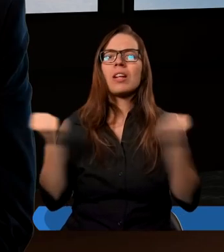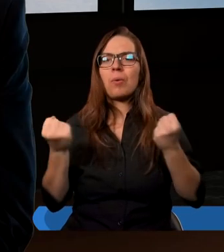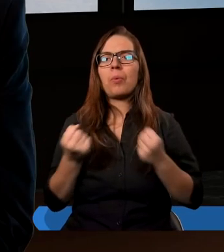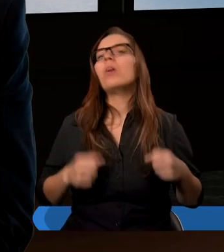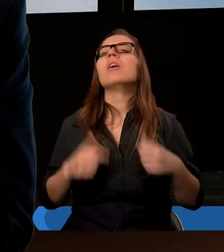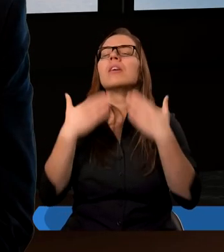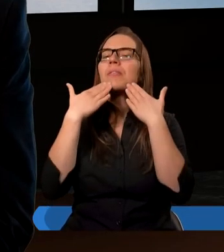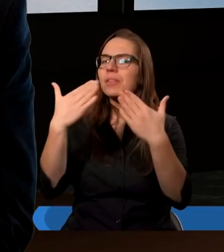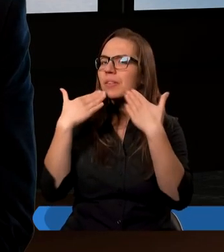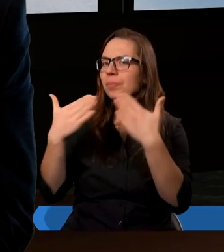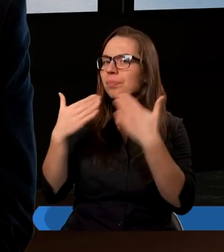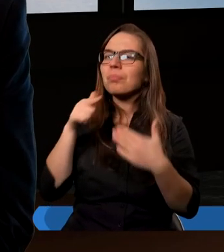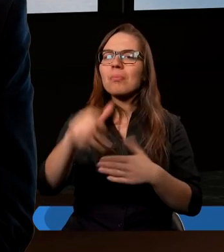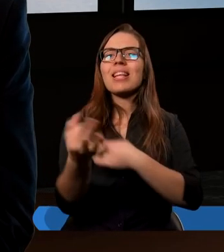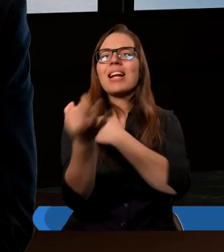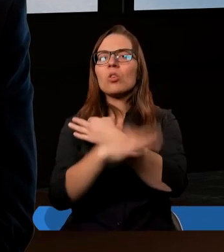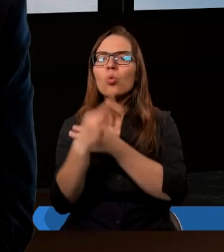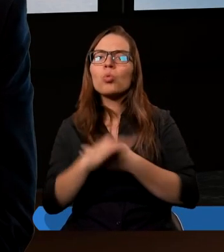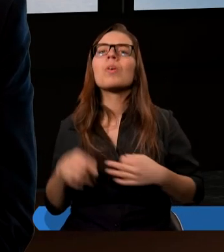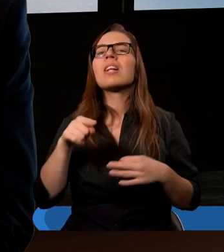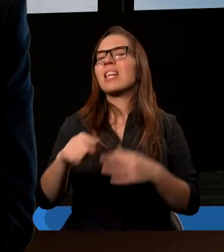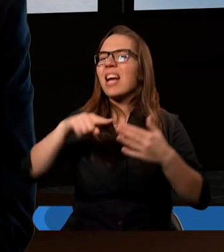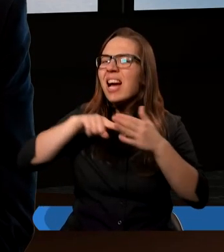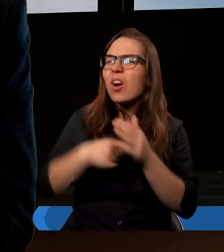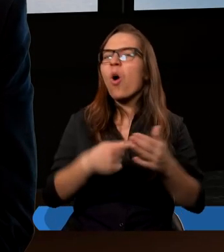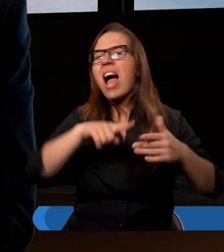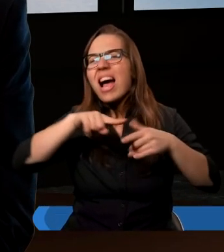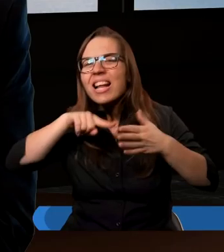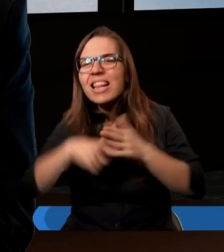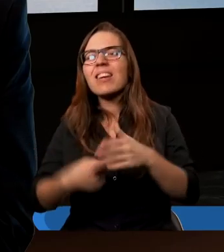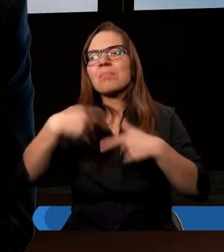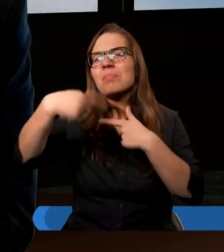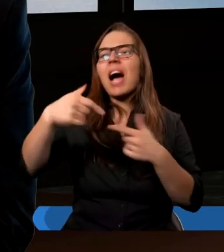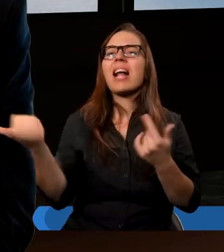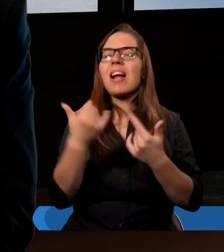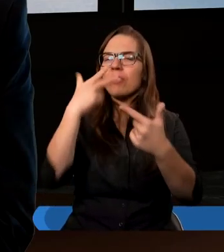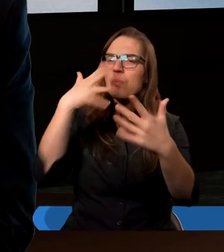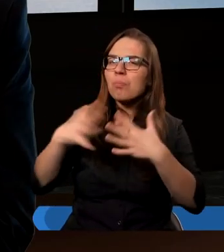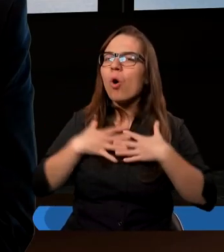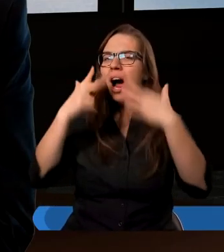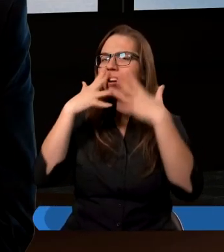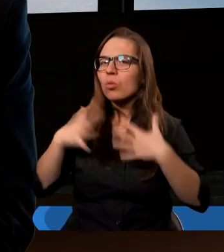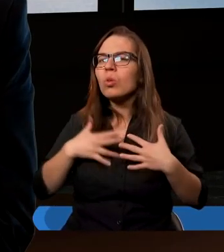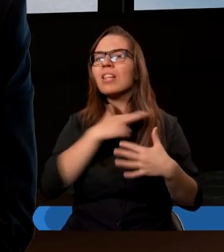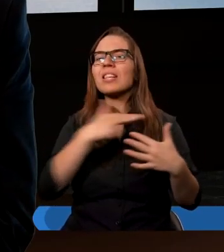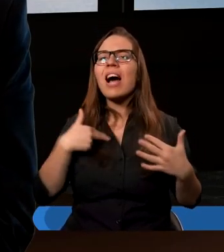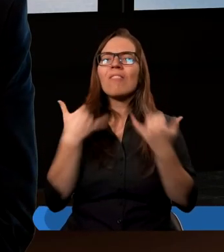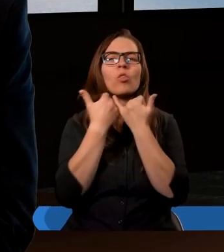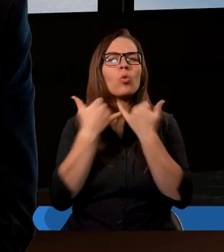dziękujemy Ci dla to studium. Bo po raz kolejny pokazujesz, jak wielorakimi sposobami próbujesz